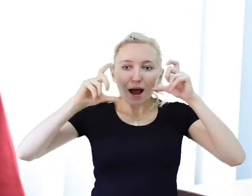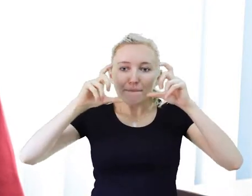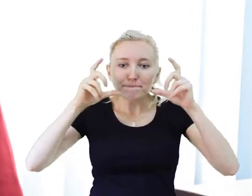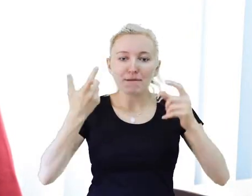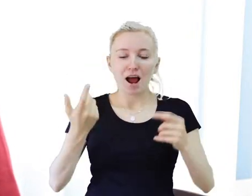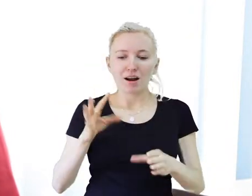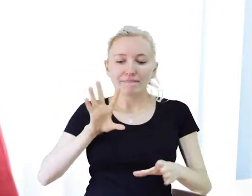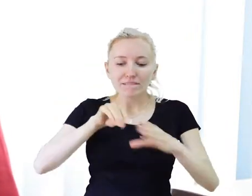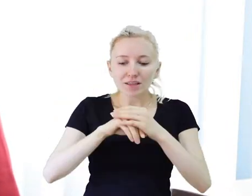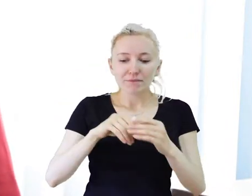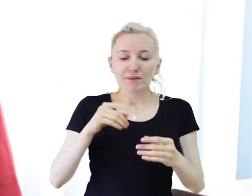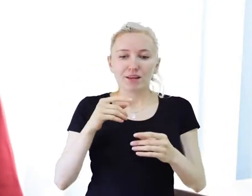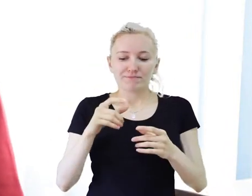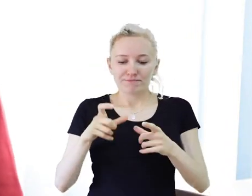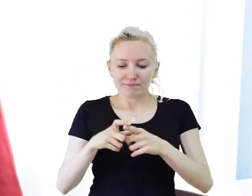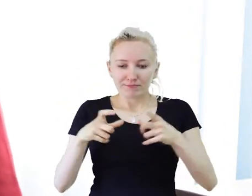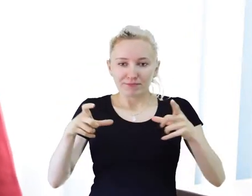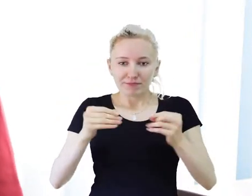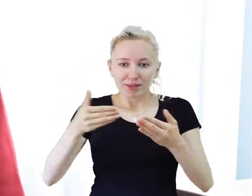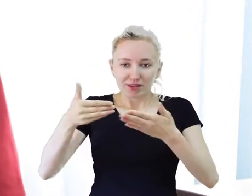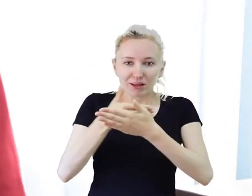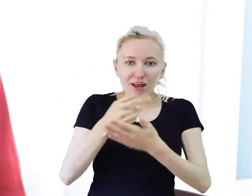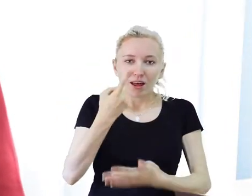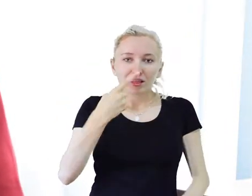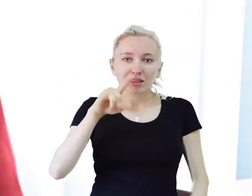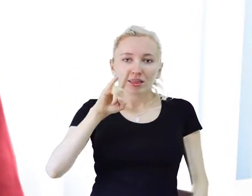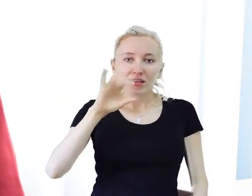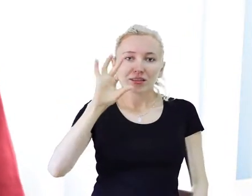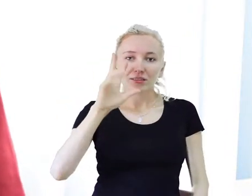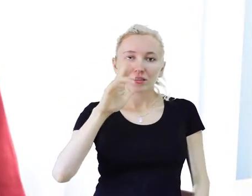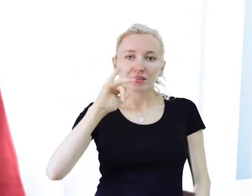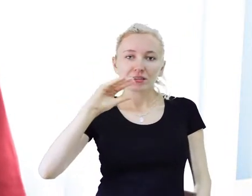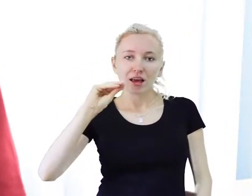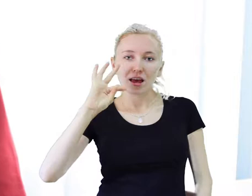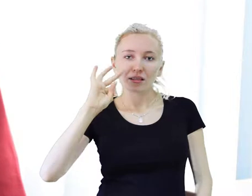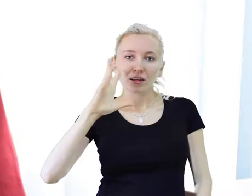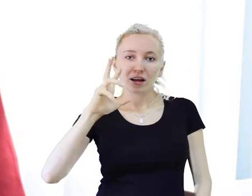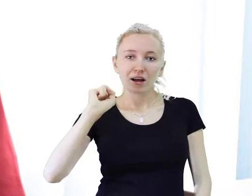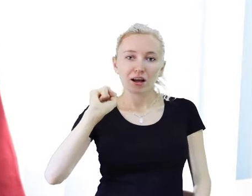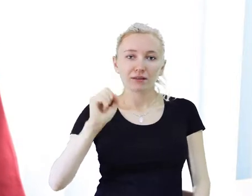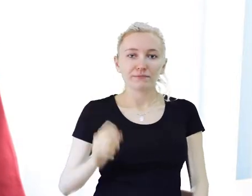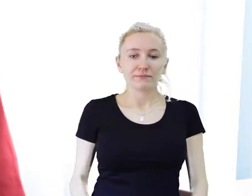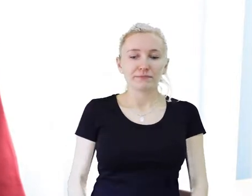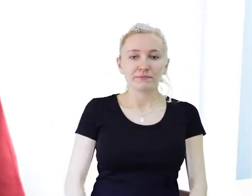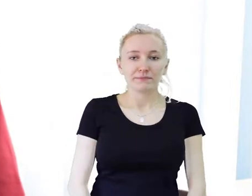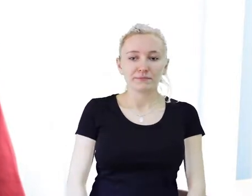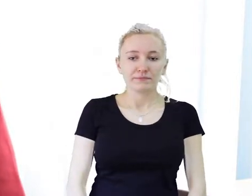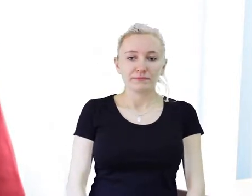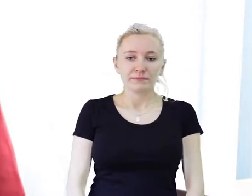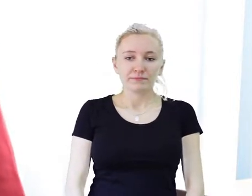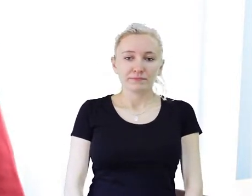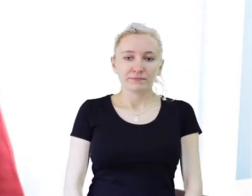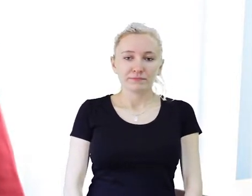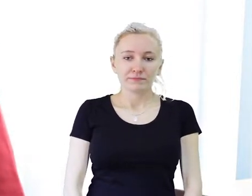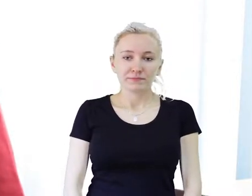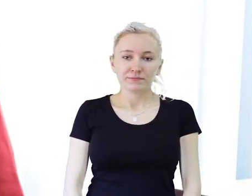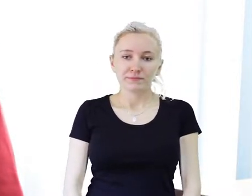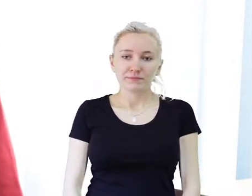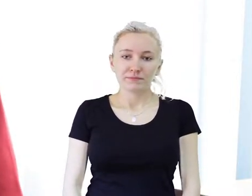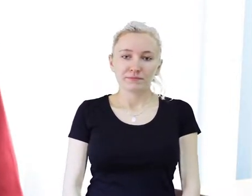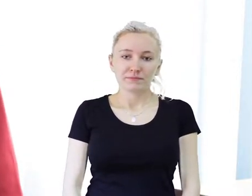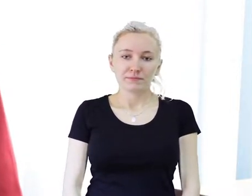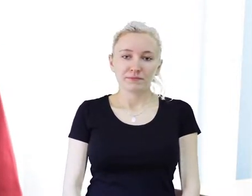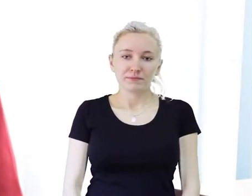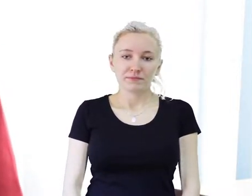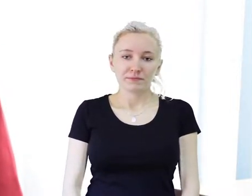pierwszy komputer, pierwszą odwórkarkę. To był potem pierwszy aparat taki, lekcjonerz, cyfrowy,